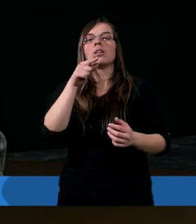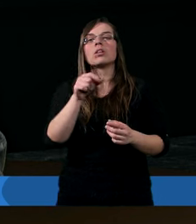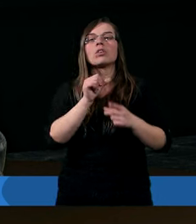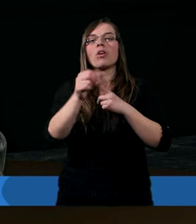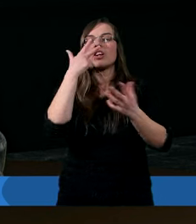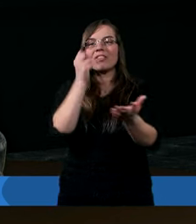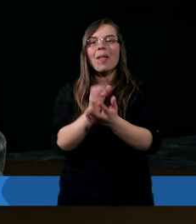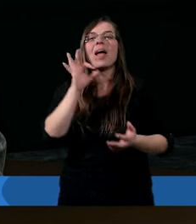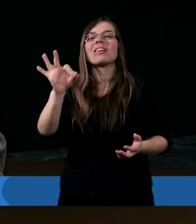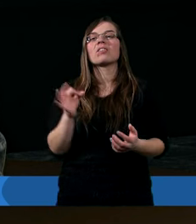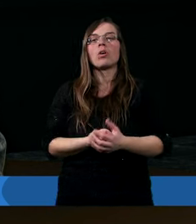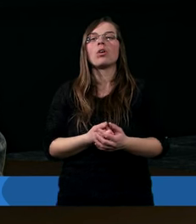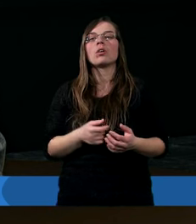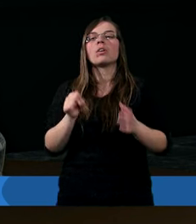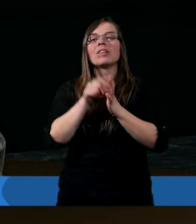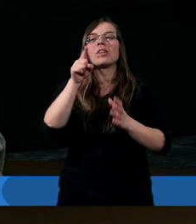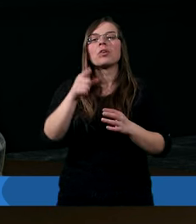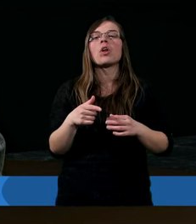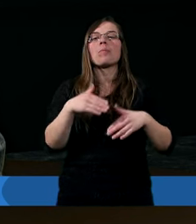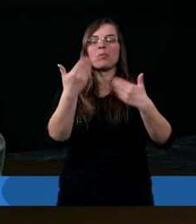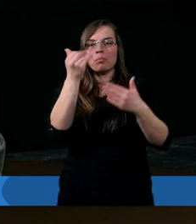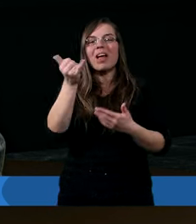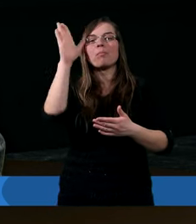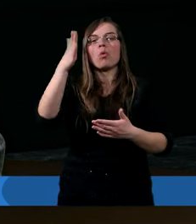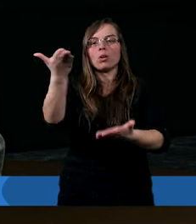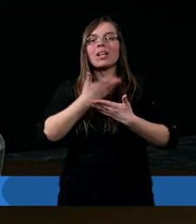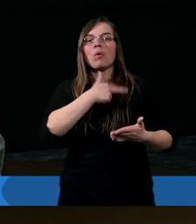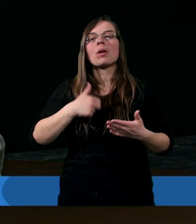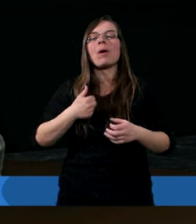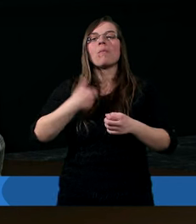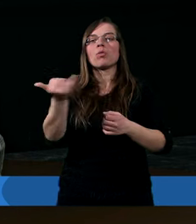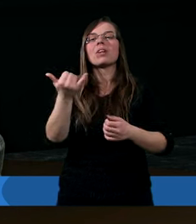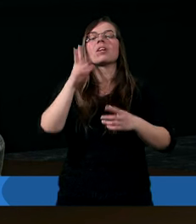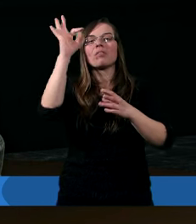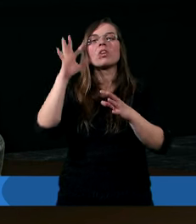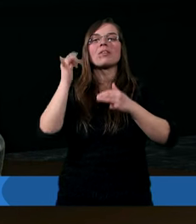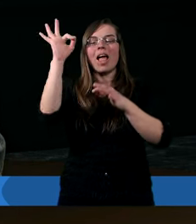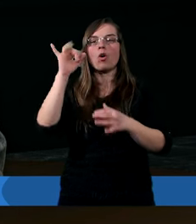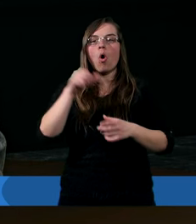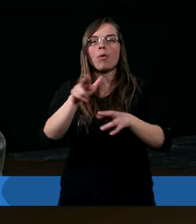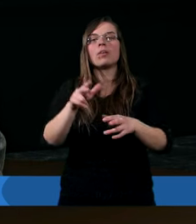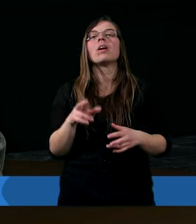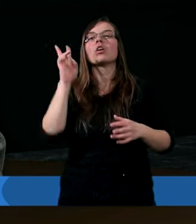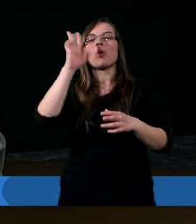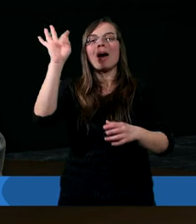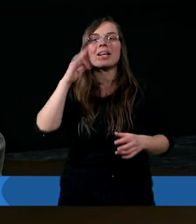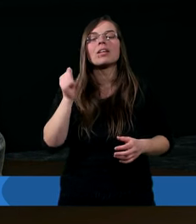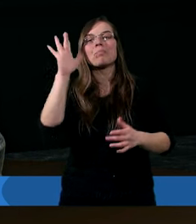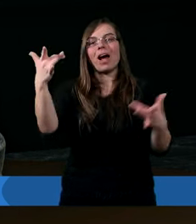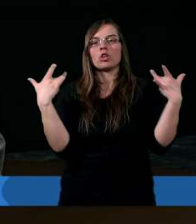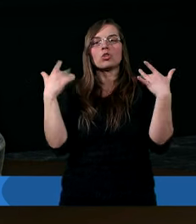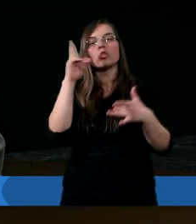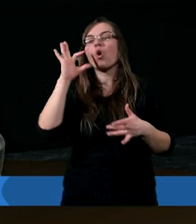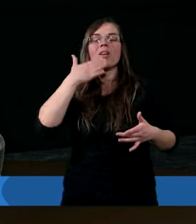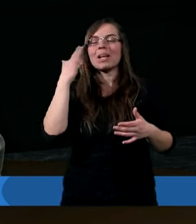Takie jest to świadectwo, że żywot wieczny dał nam Bóg, a żywot wieczny ten jest w Synu Jego. Kto ma Syna, ma